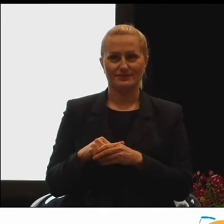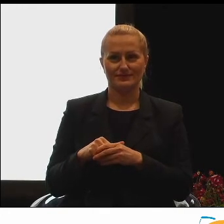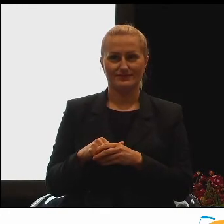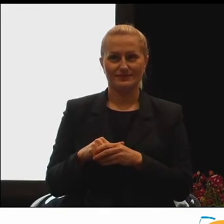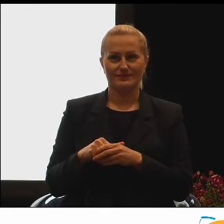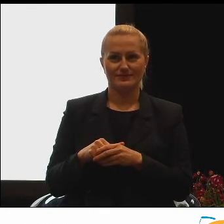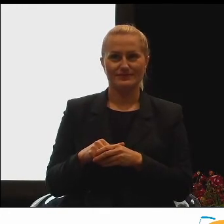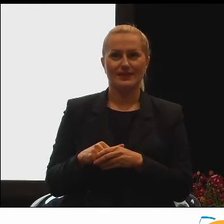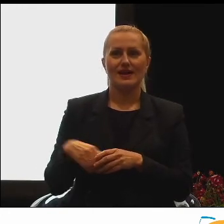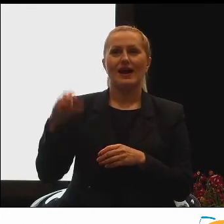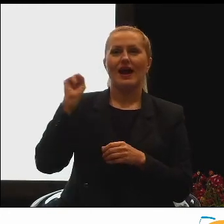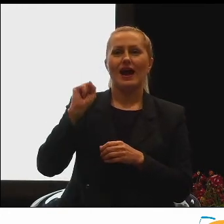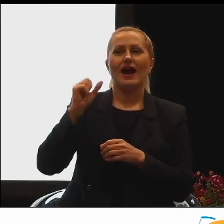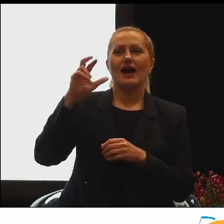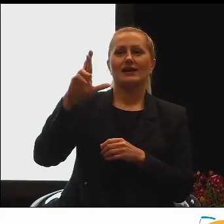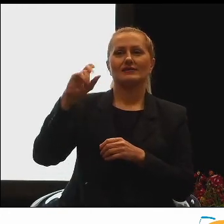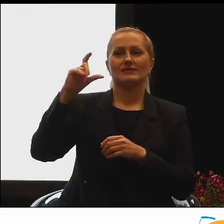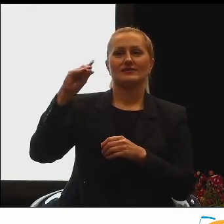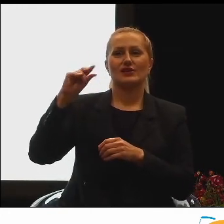ArcelorMittal Polska.